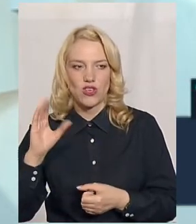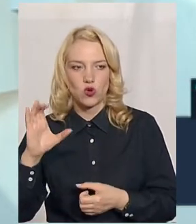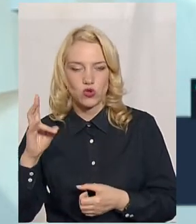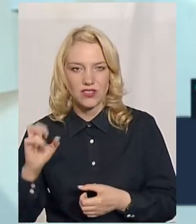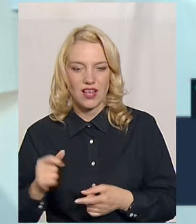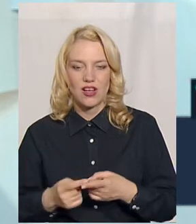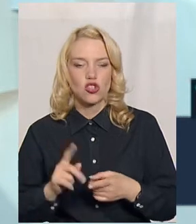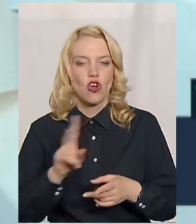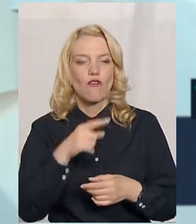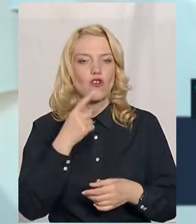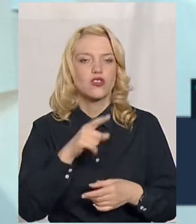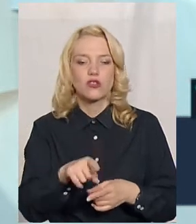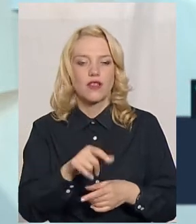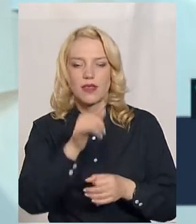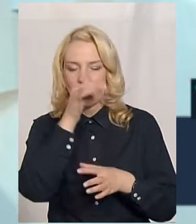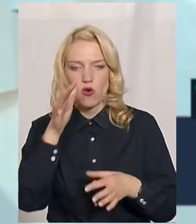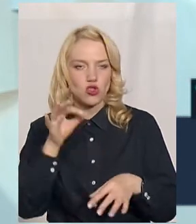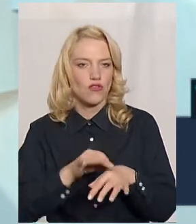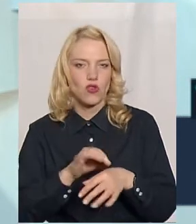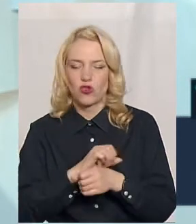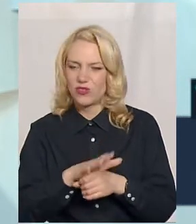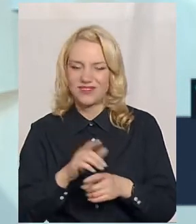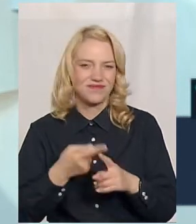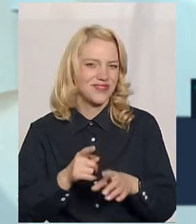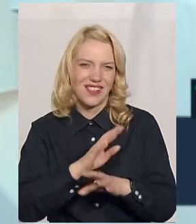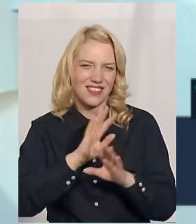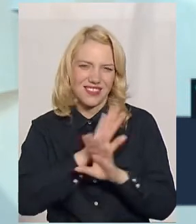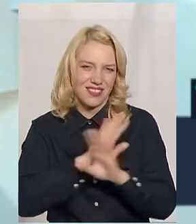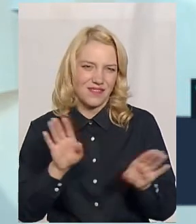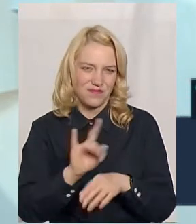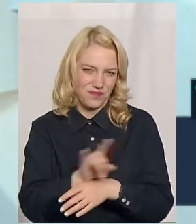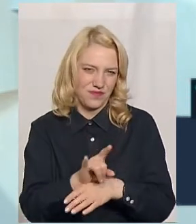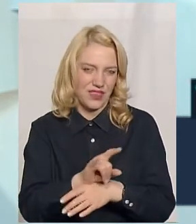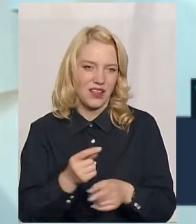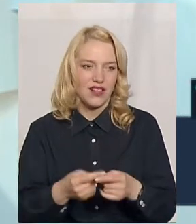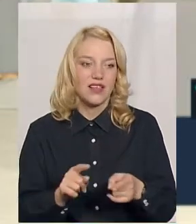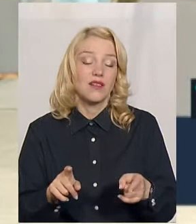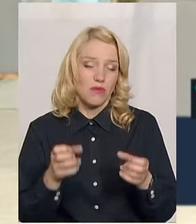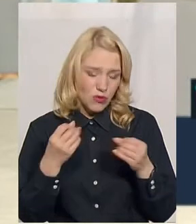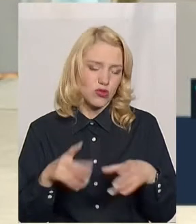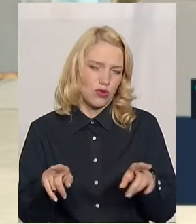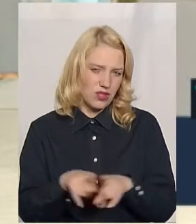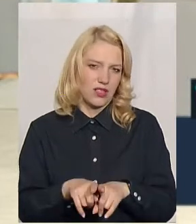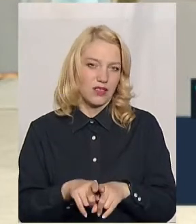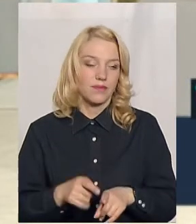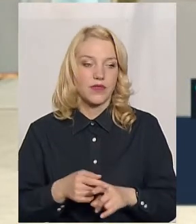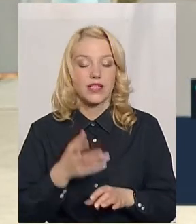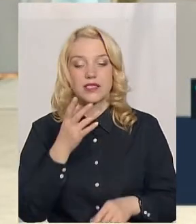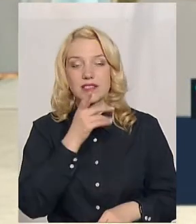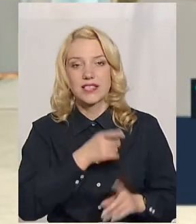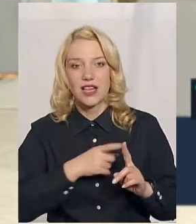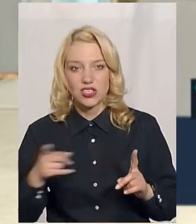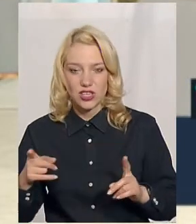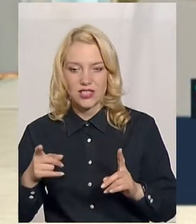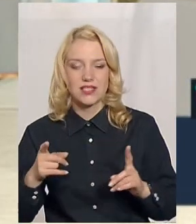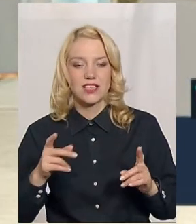коронавірусом. Це неправда. Це абсолютно неправда. Так сталося. Ми таких не знаємо. А за час карантину, скільки